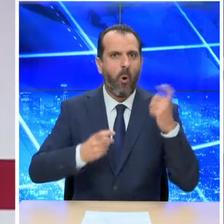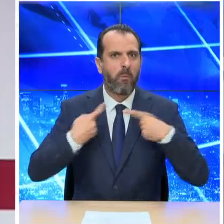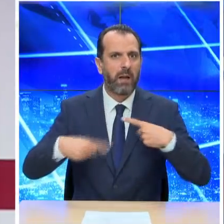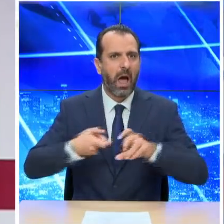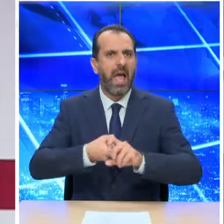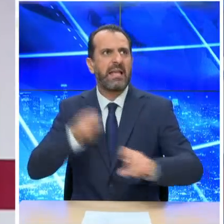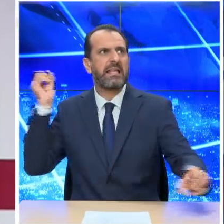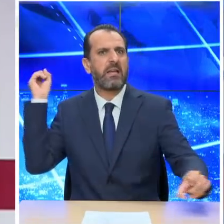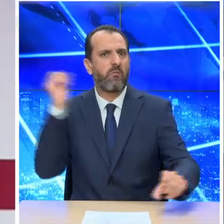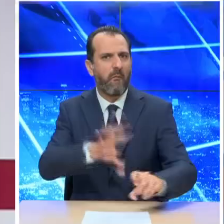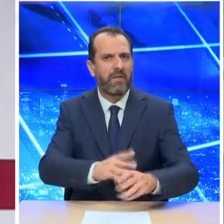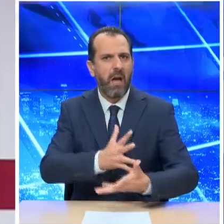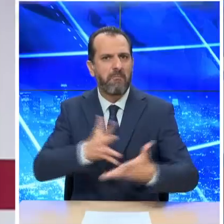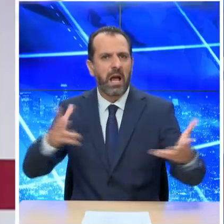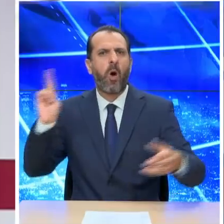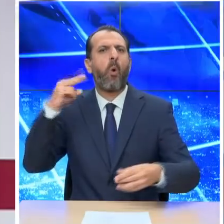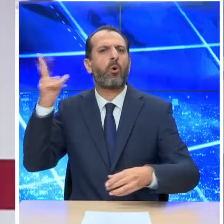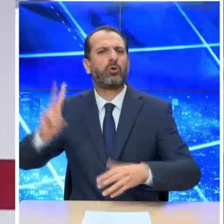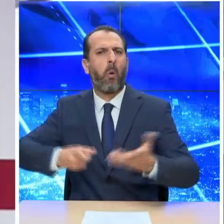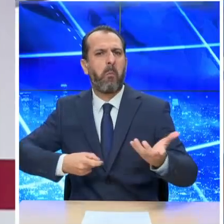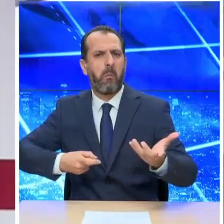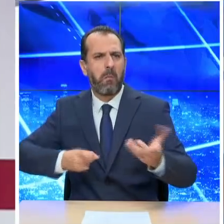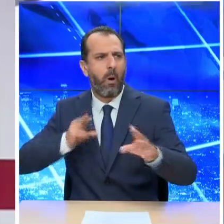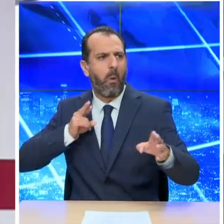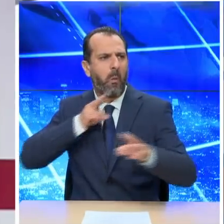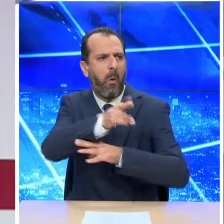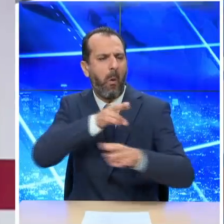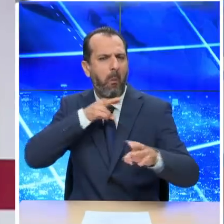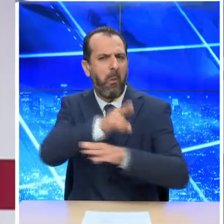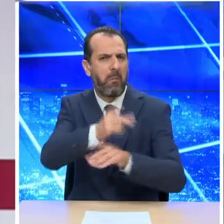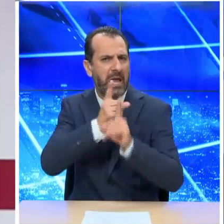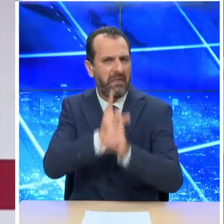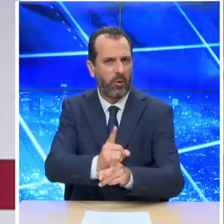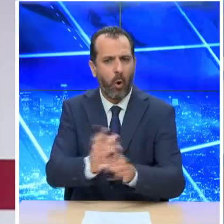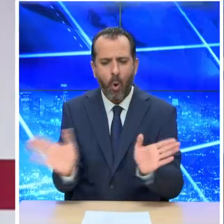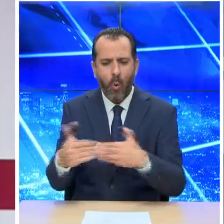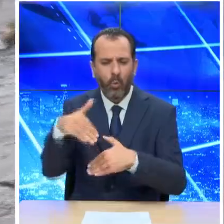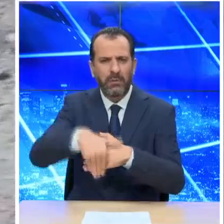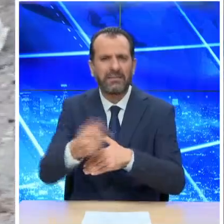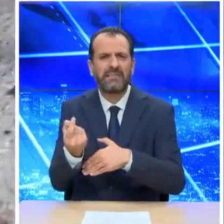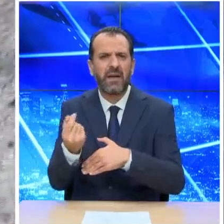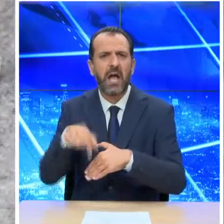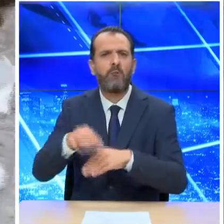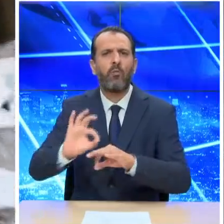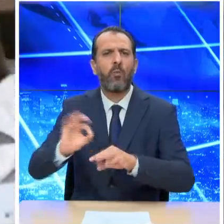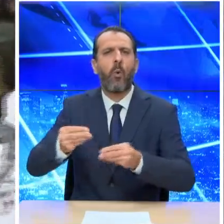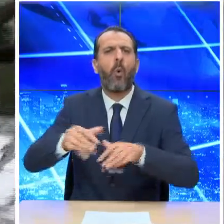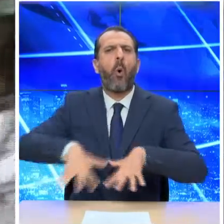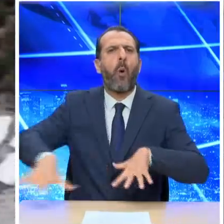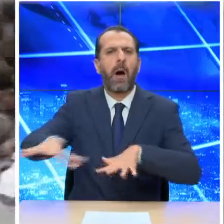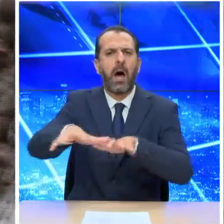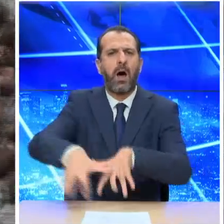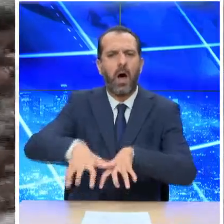ρουκετοβόλα καλάζνικο, φεκτοξεφτήρας με αντιαρματικές ρουκέτες και κουτιά με σφαίρες ήταν επιμελώς χθαμένα σε αγροτική